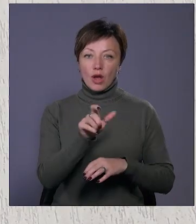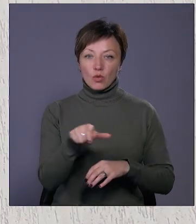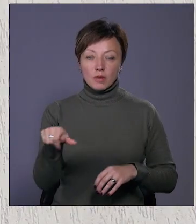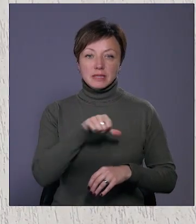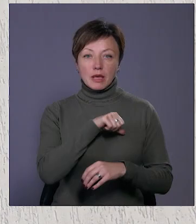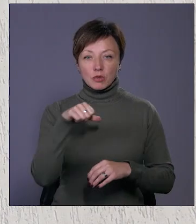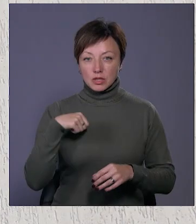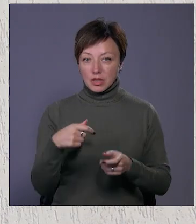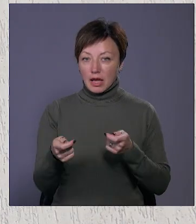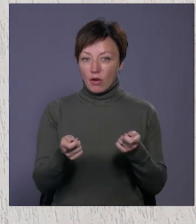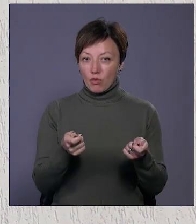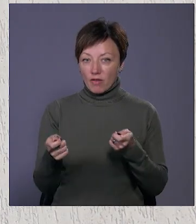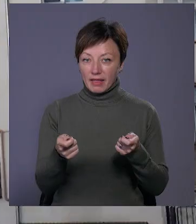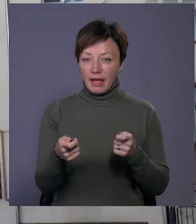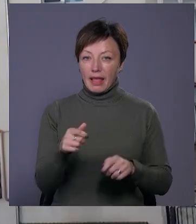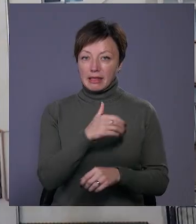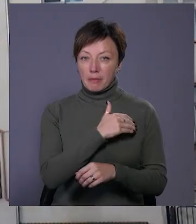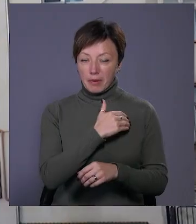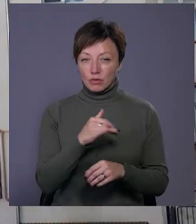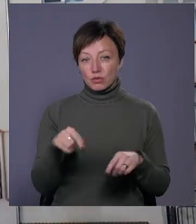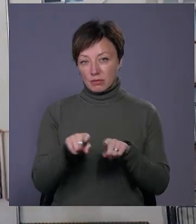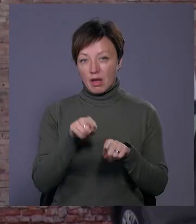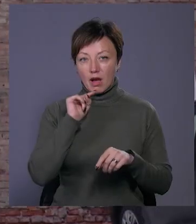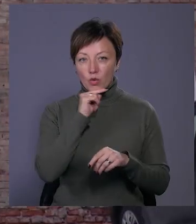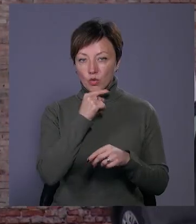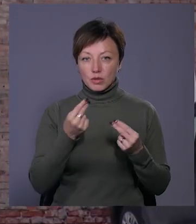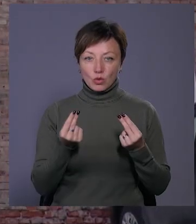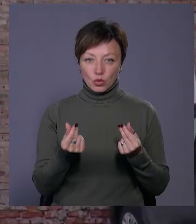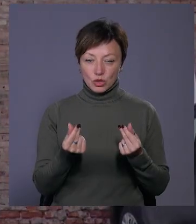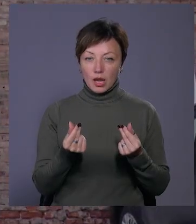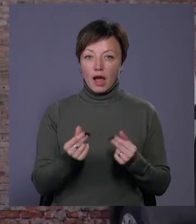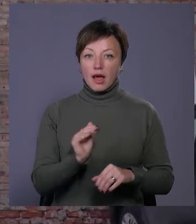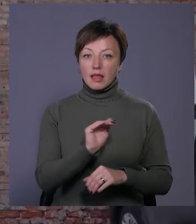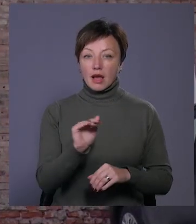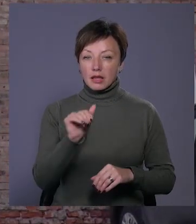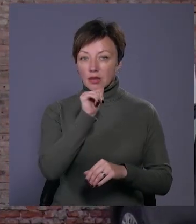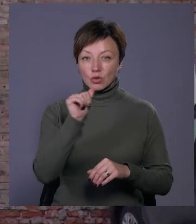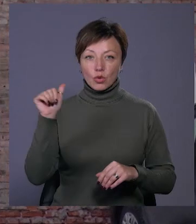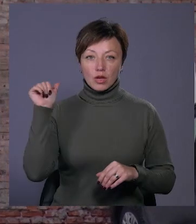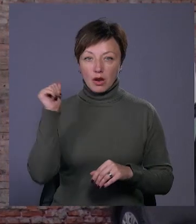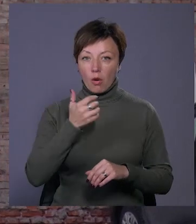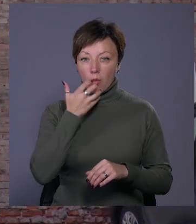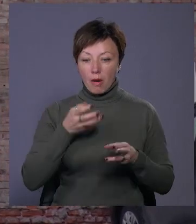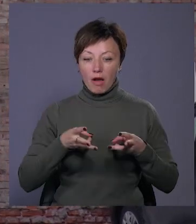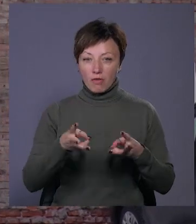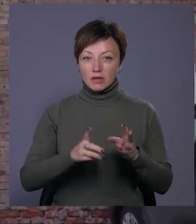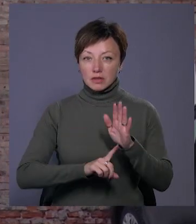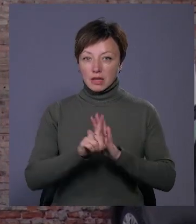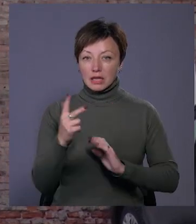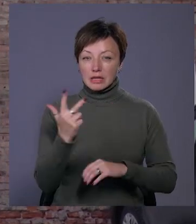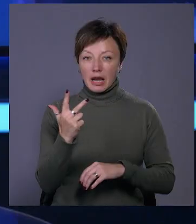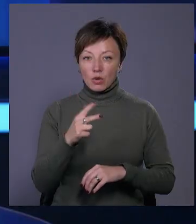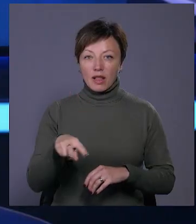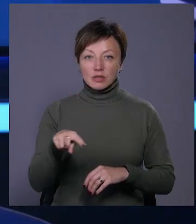самостійно регулювати температуру і таким чином економити гроші. Нагадаємо, торік опалювальний сезон у місті стартував 3